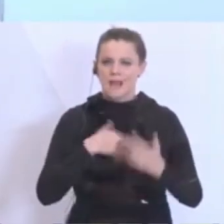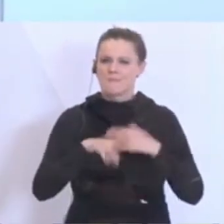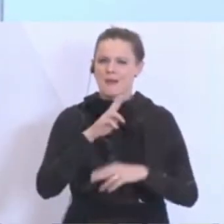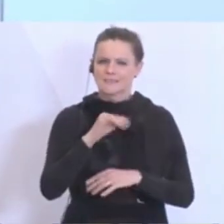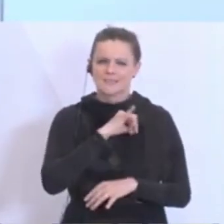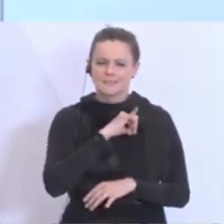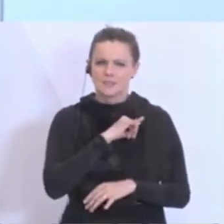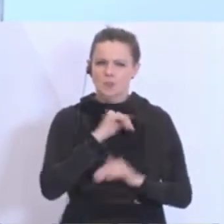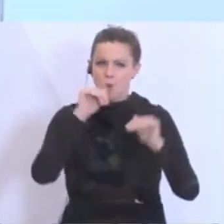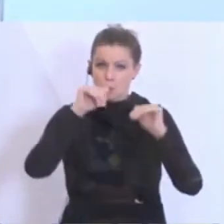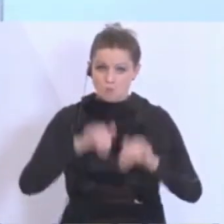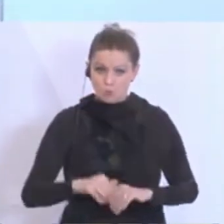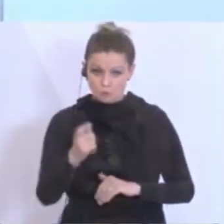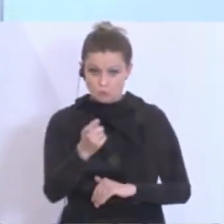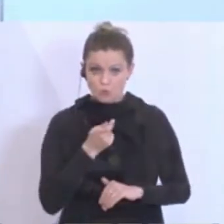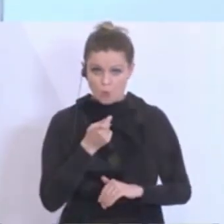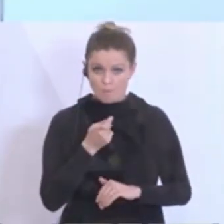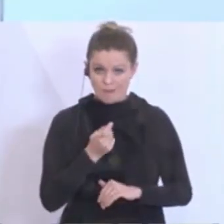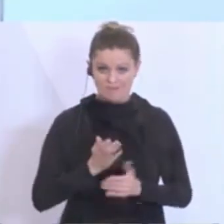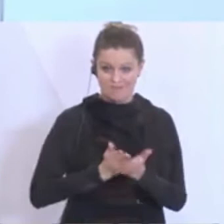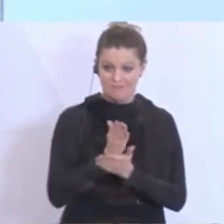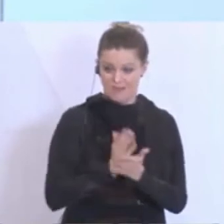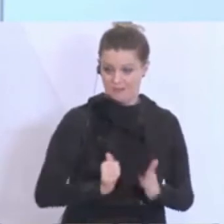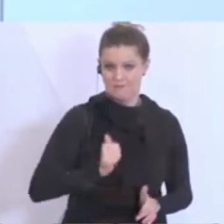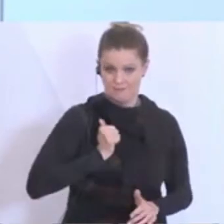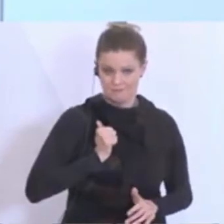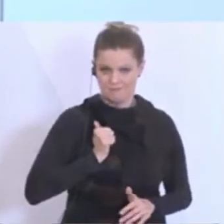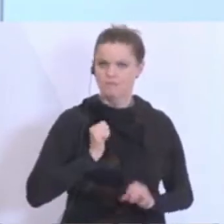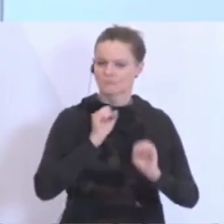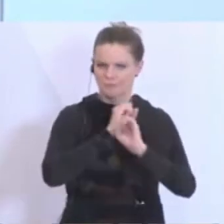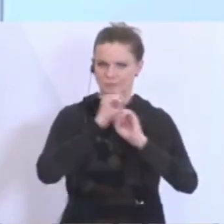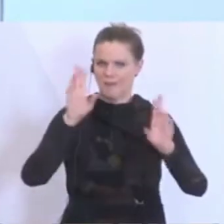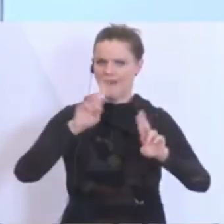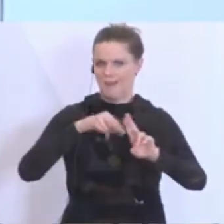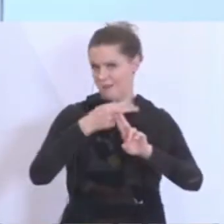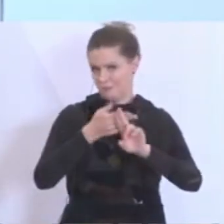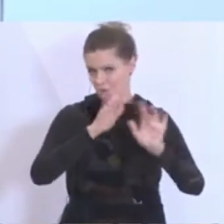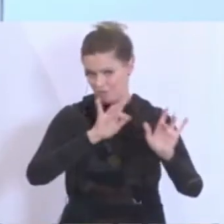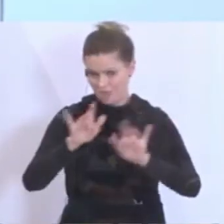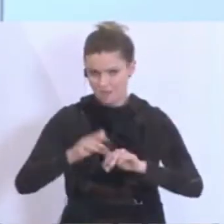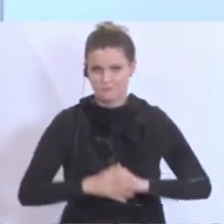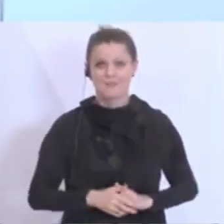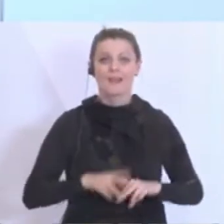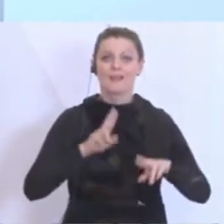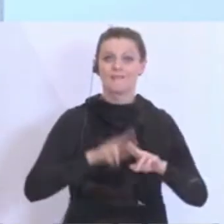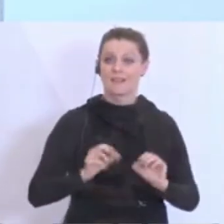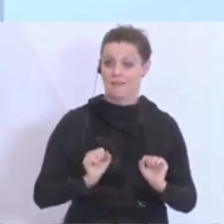die Frage, muss ich einrücken? Das ist jetzt ganz klar beantwortet. Was mache ich im Einsatz?